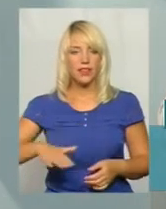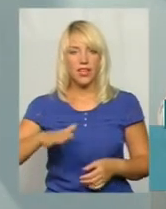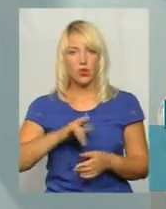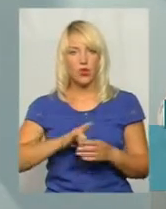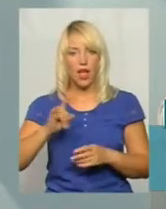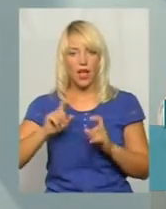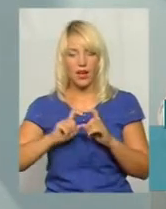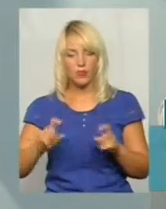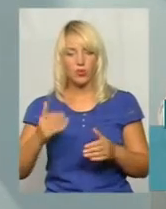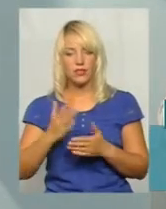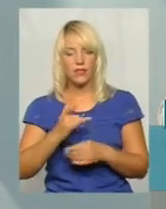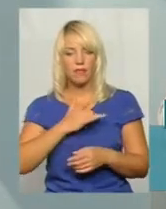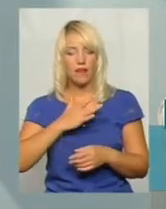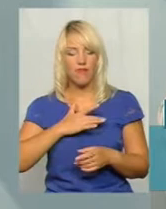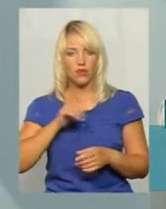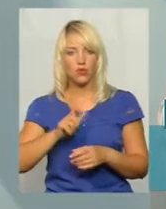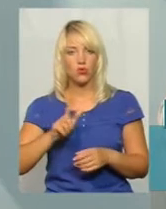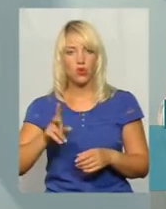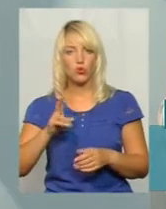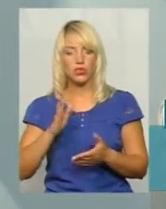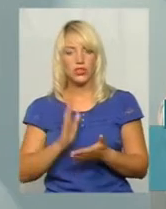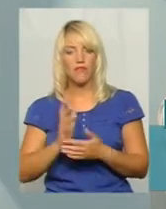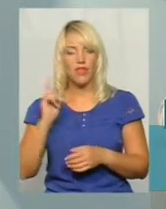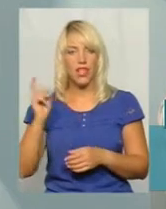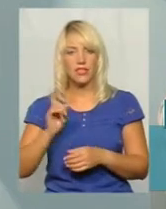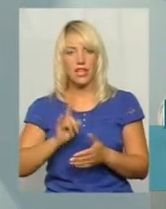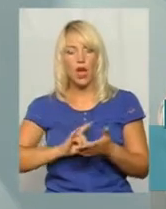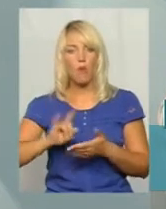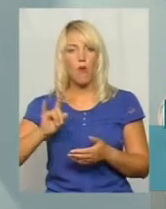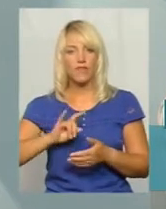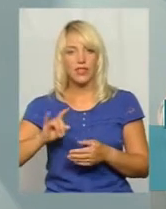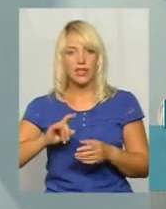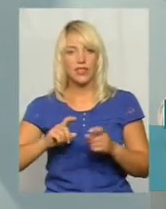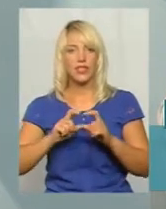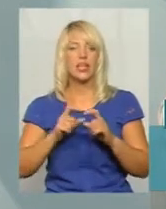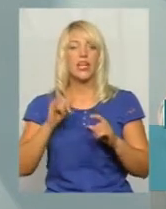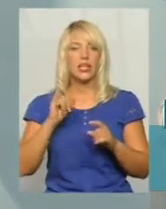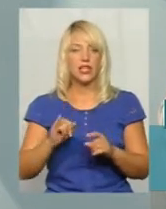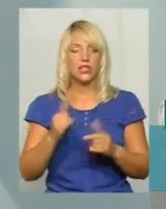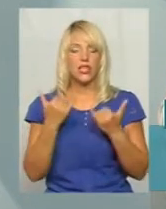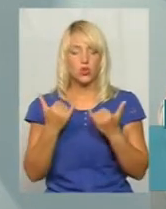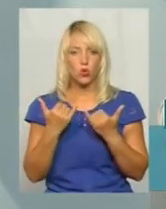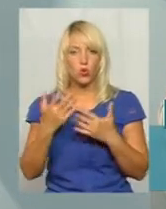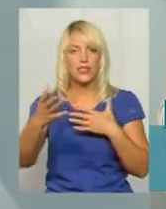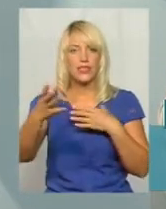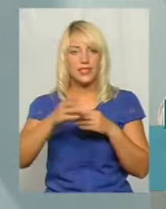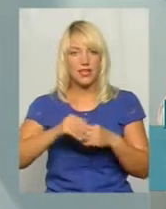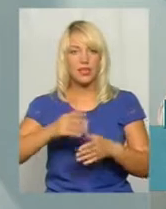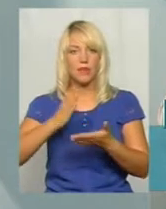приватні особи, які є власниками повітряних судин. Безперечно, з ними укладена сьогодні угода,